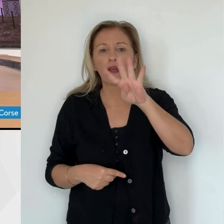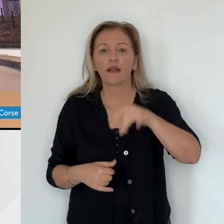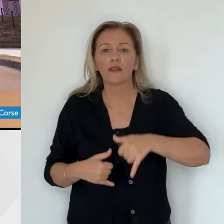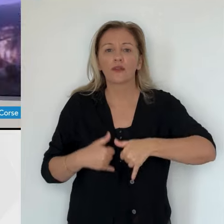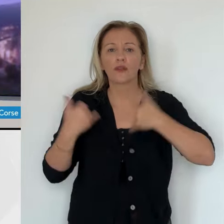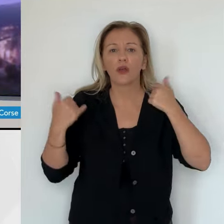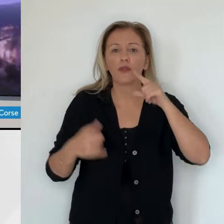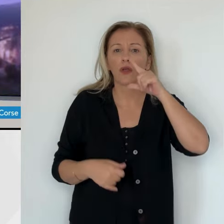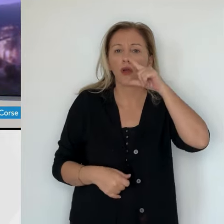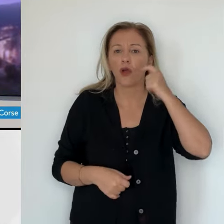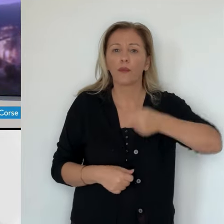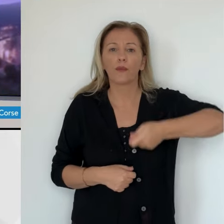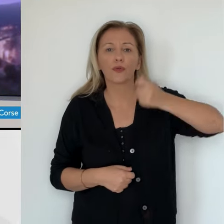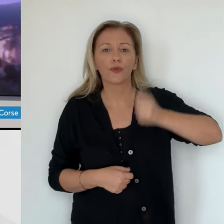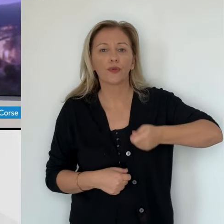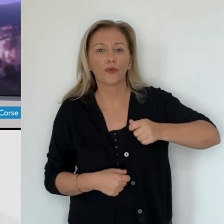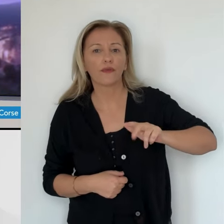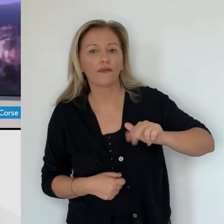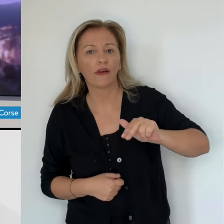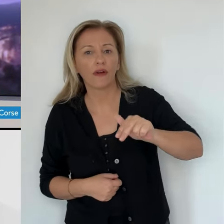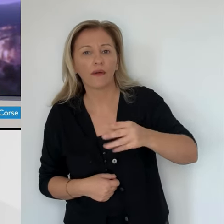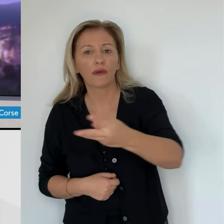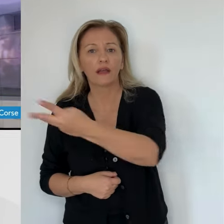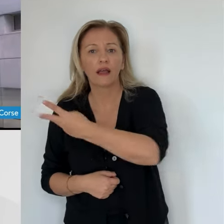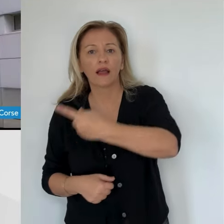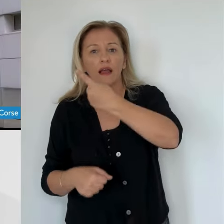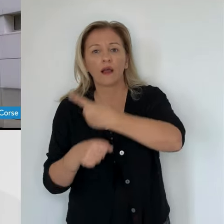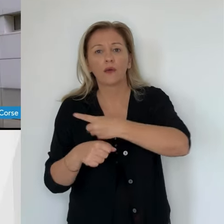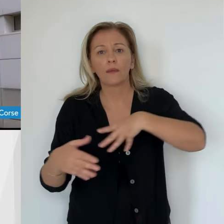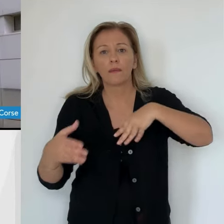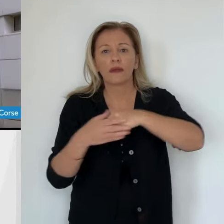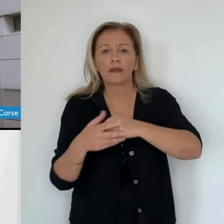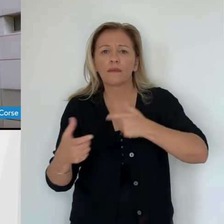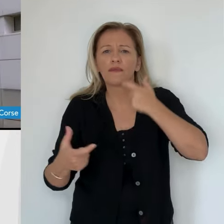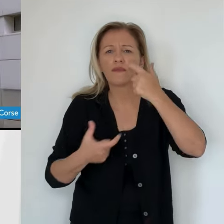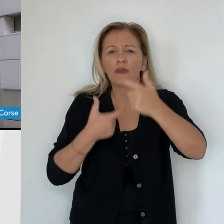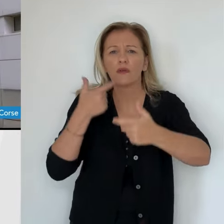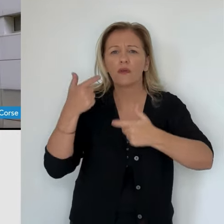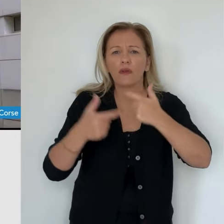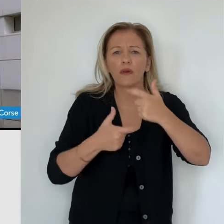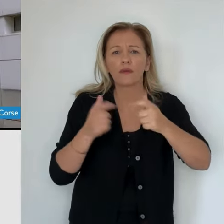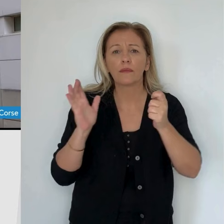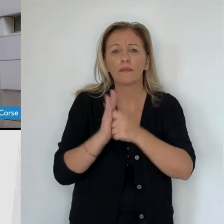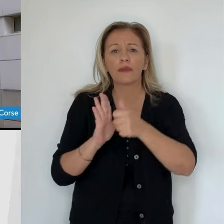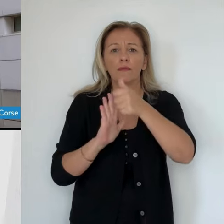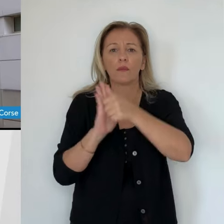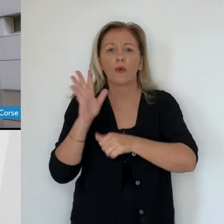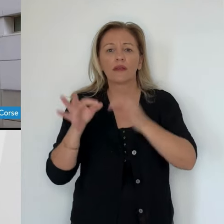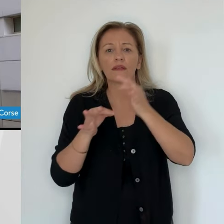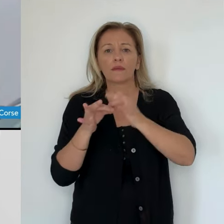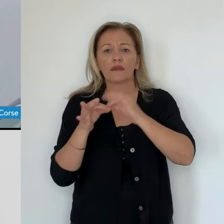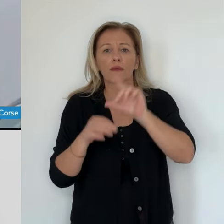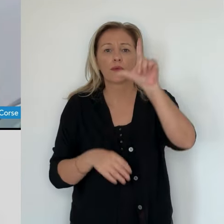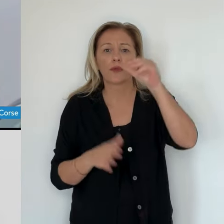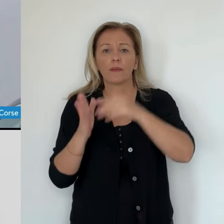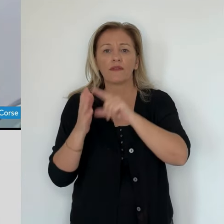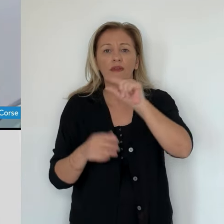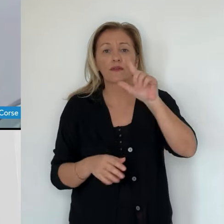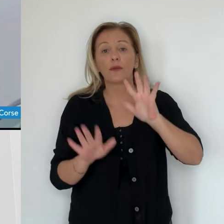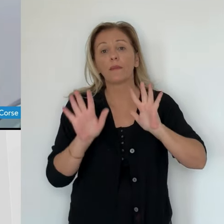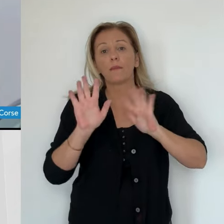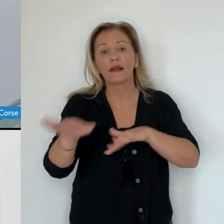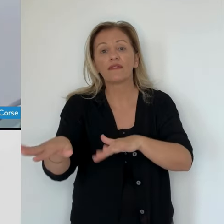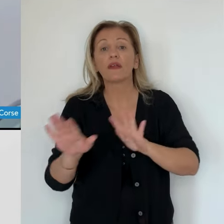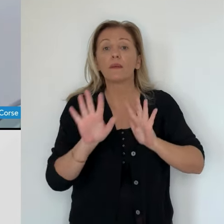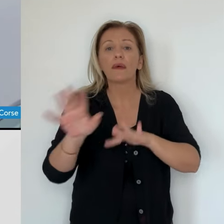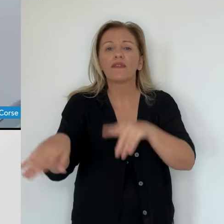le point avec Pierre-Nicolas et Tiffen-Urtisveria. Ils étaient donc quatre hier dans les locaux du commissariat de Bastia à être entendus